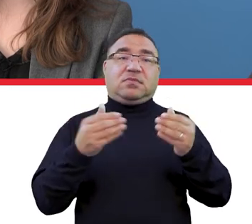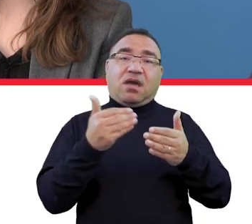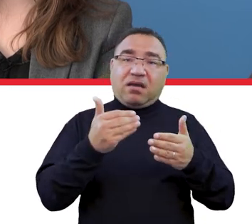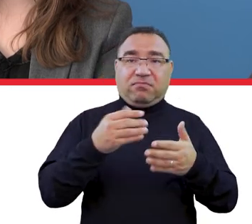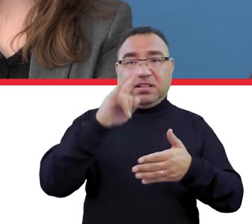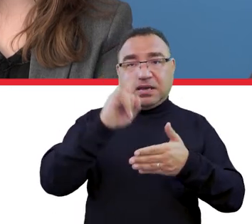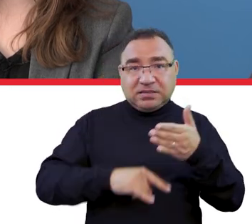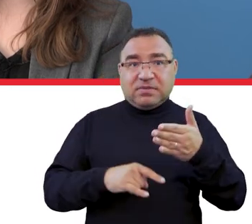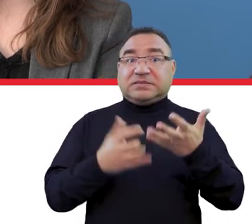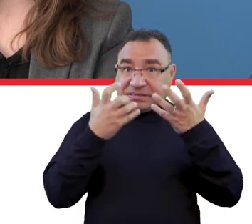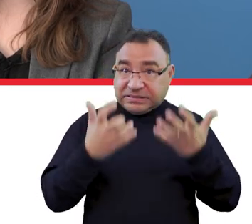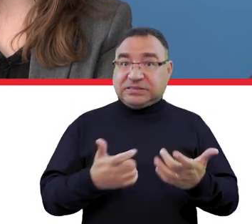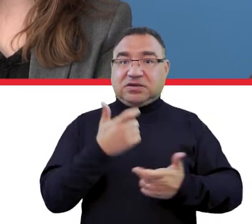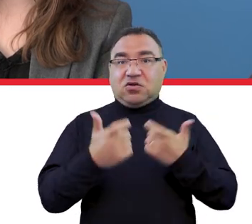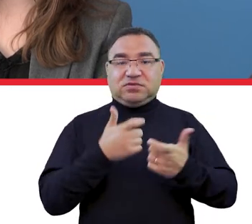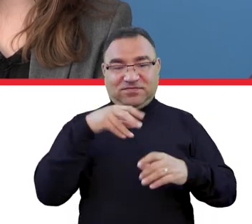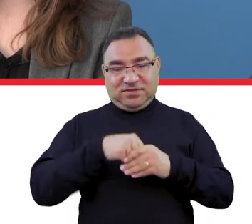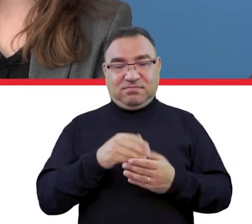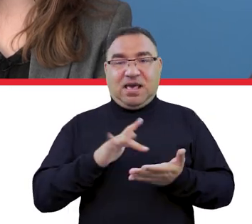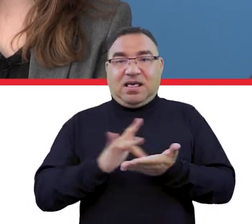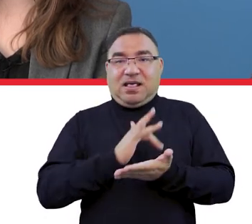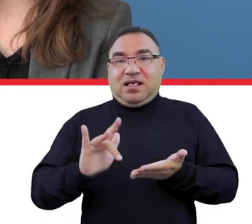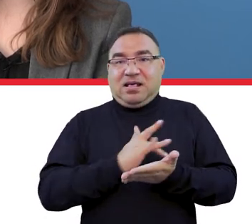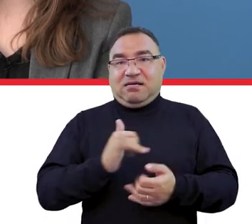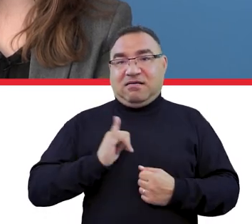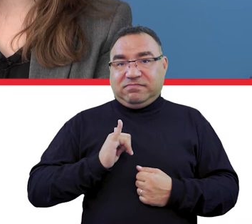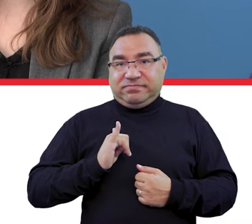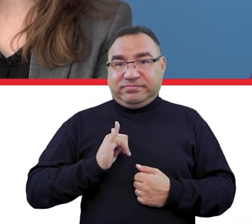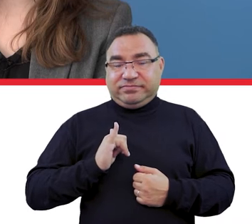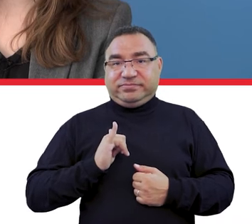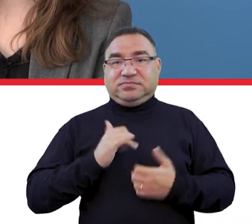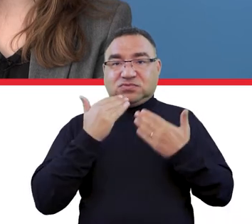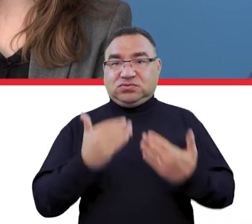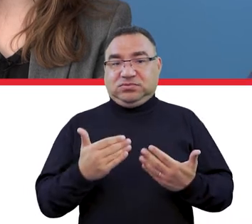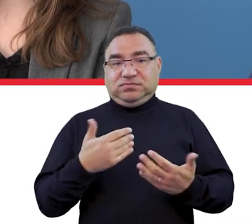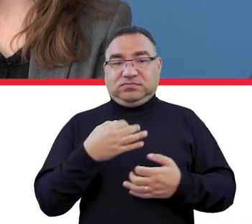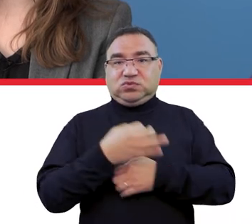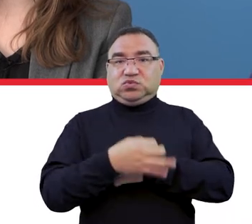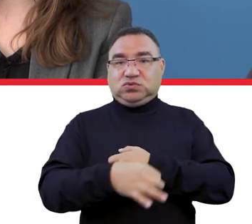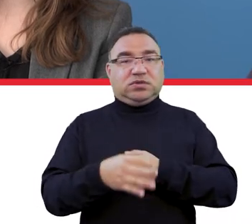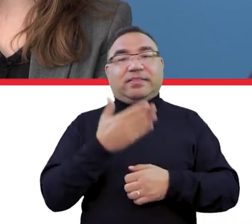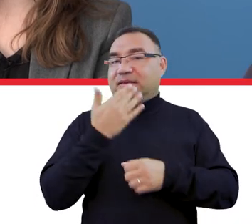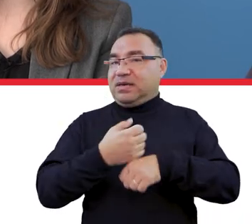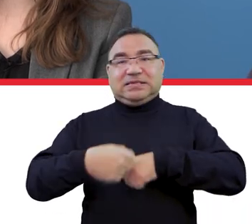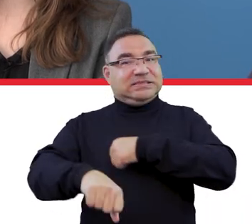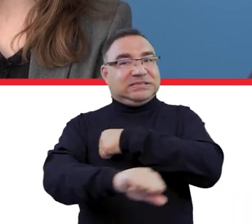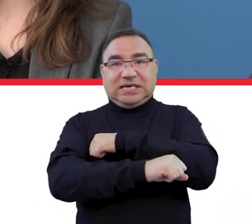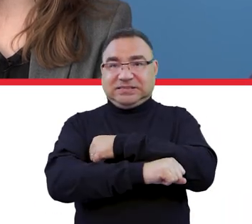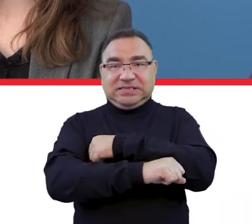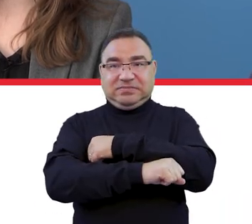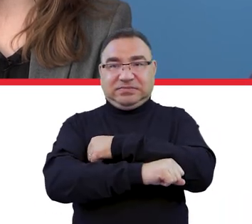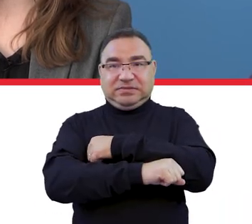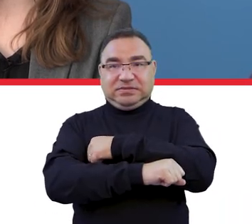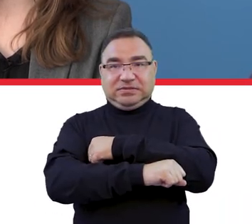stanowi tą wersję mobilną, elektronicznej legitymacji studenckiej. Nie zastępuje jej